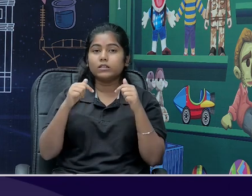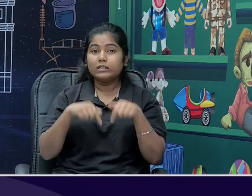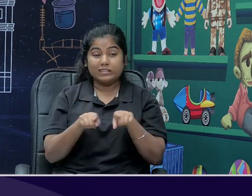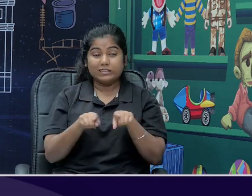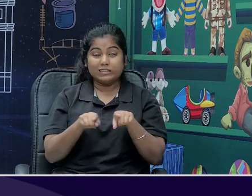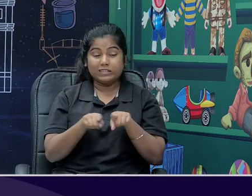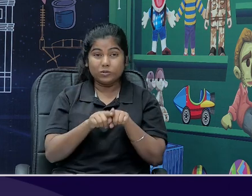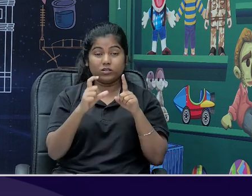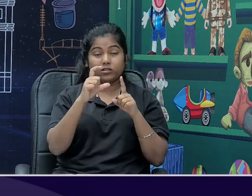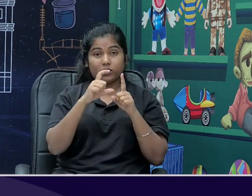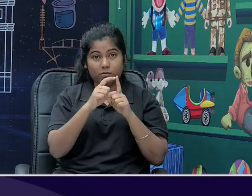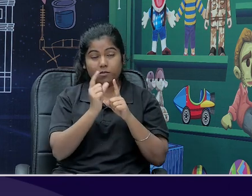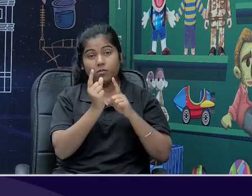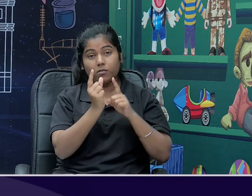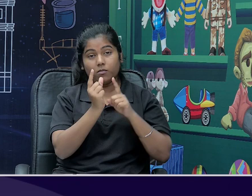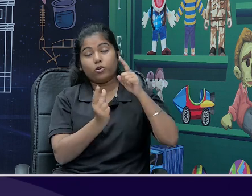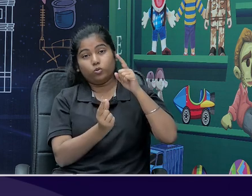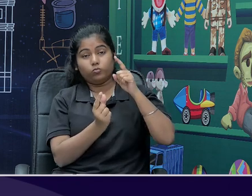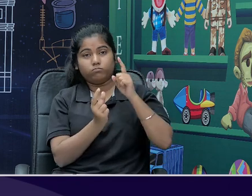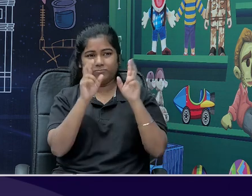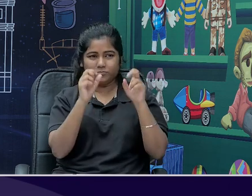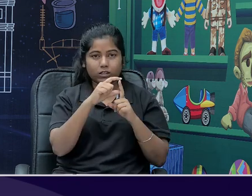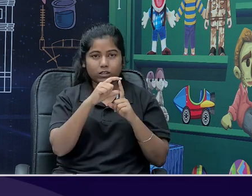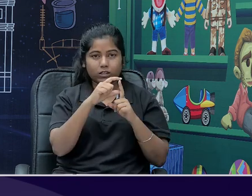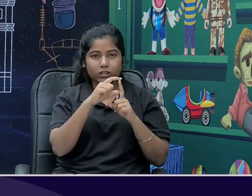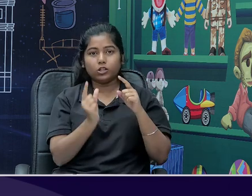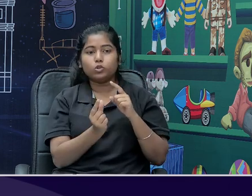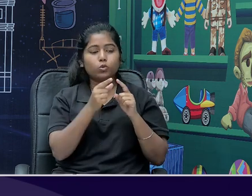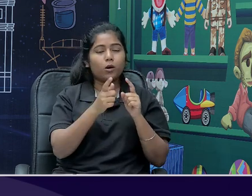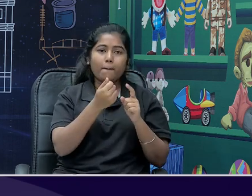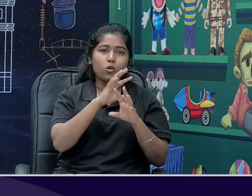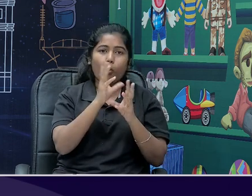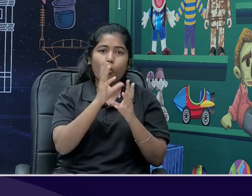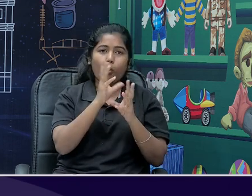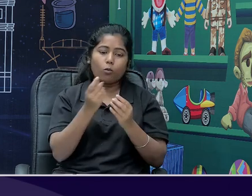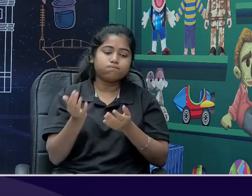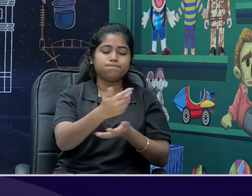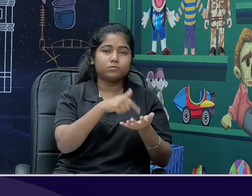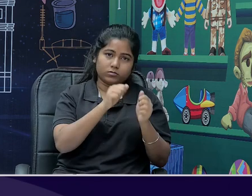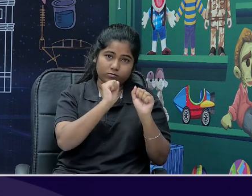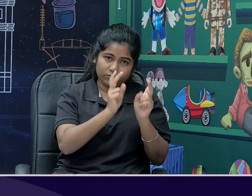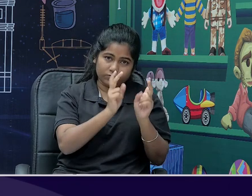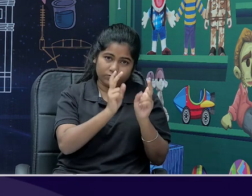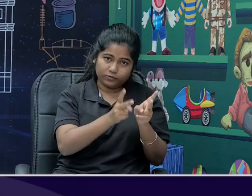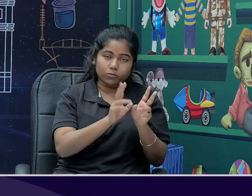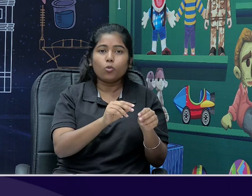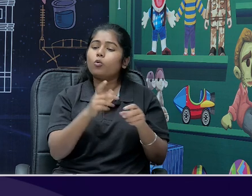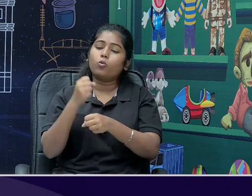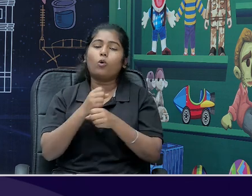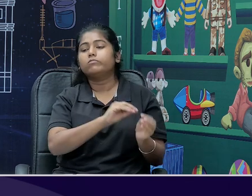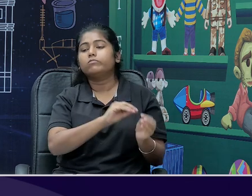departmental undertaking के पास ही सीमत नहीं है, गवर्मेंट के पास जा रहा है, यहां पर आपने अभी जैसे बताया बच्चों को, कि